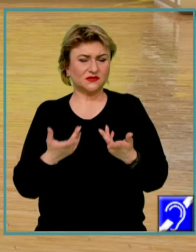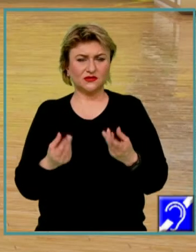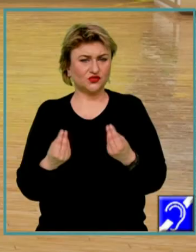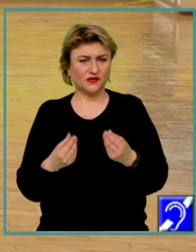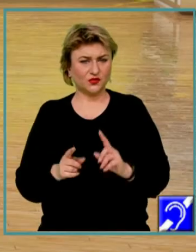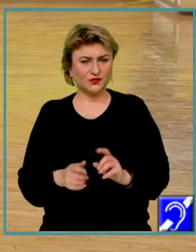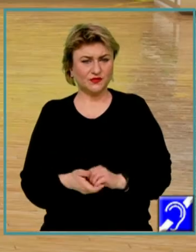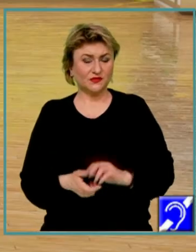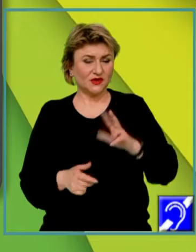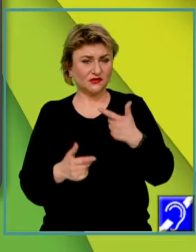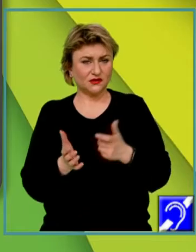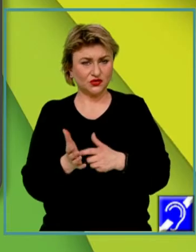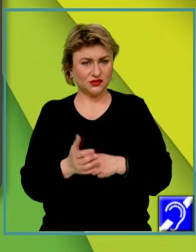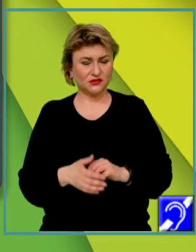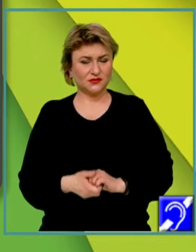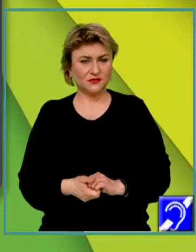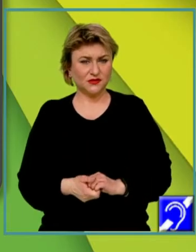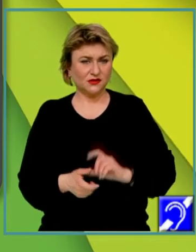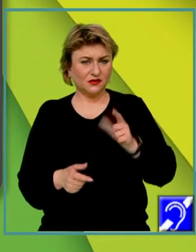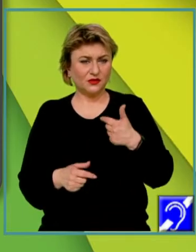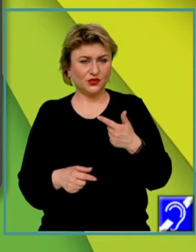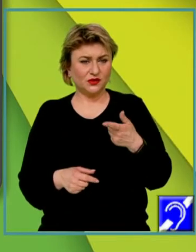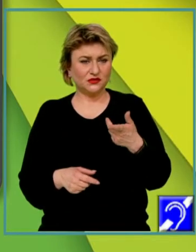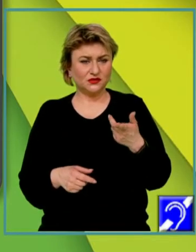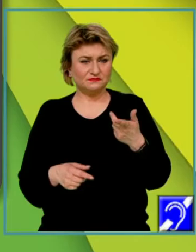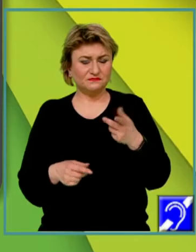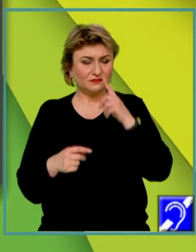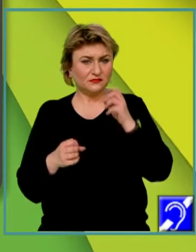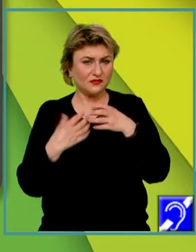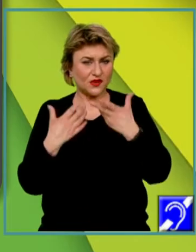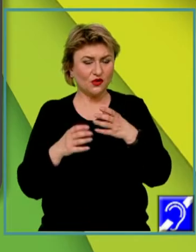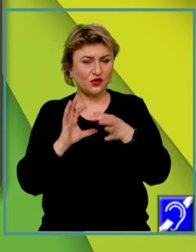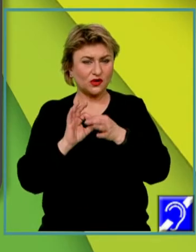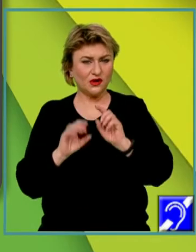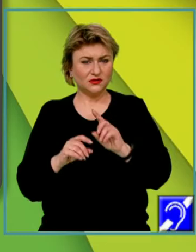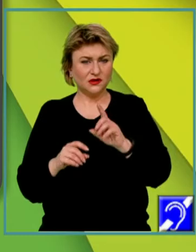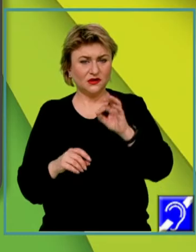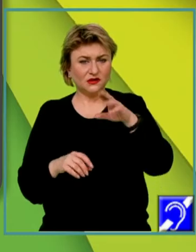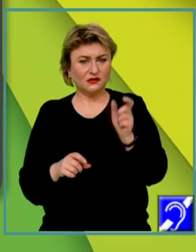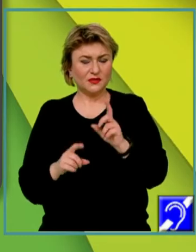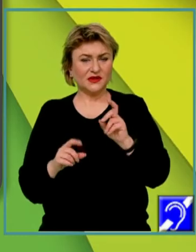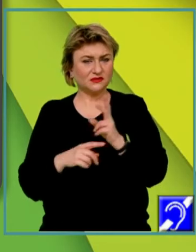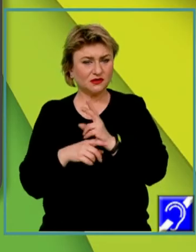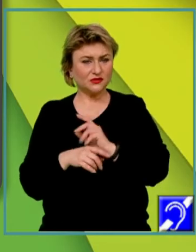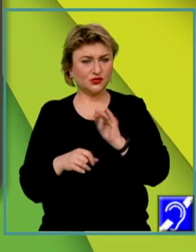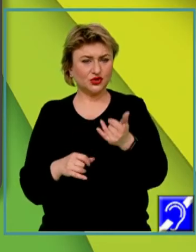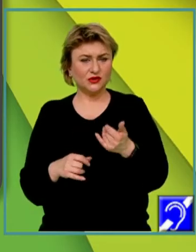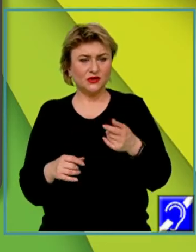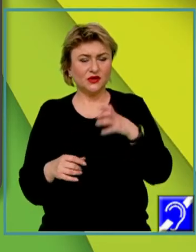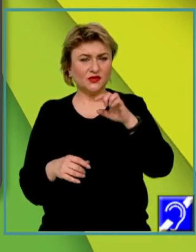A treia cerință, trebuie să evidențiem o corelație existentă între termenii de status și influență socială,